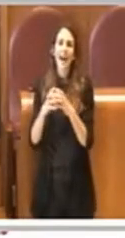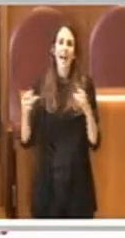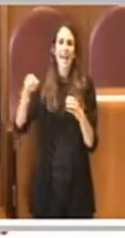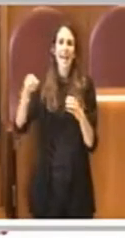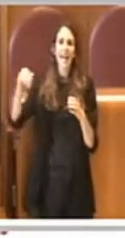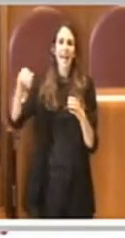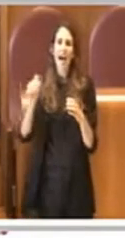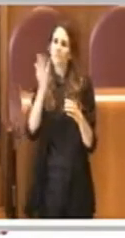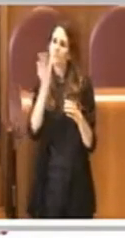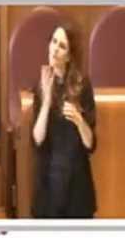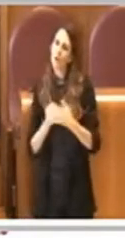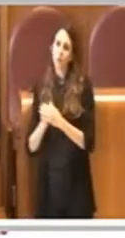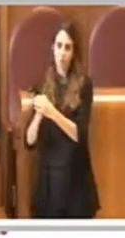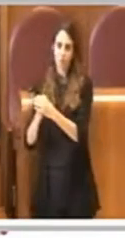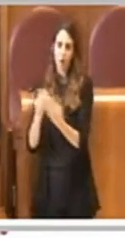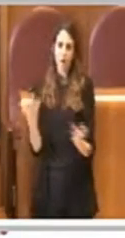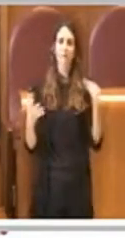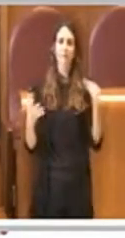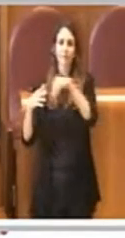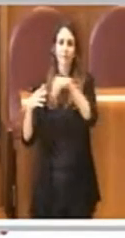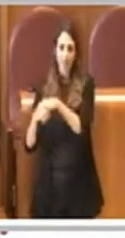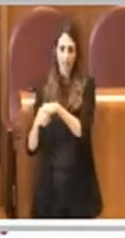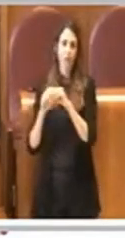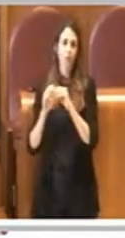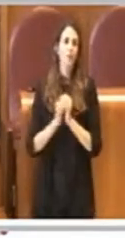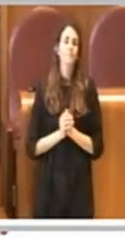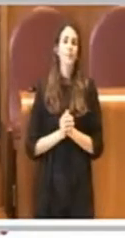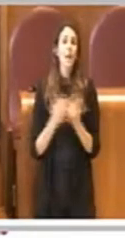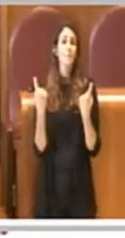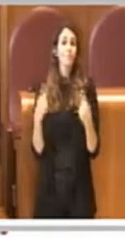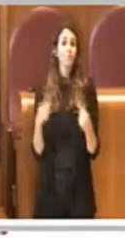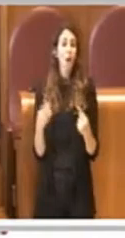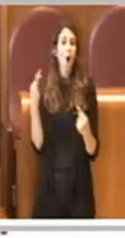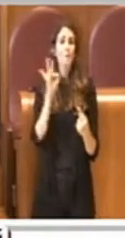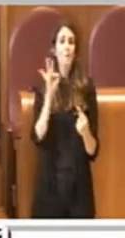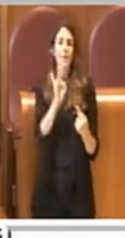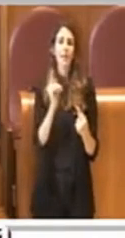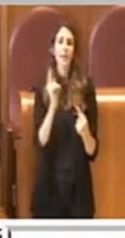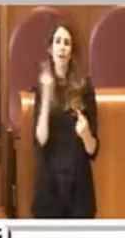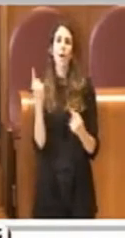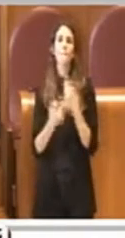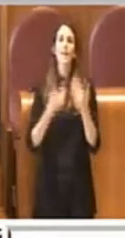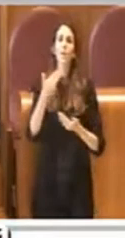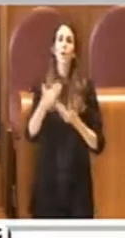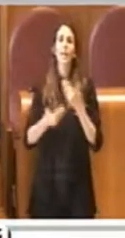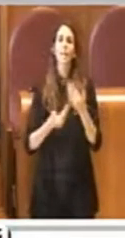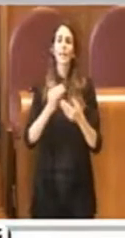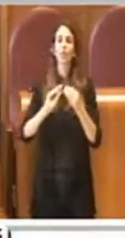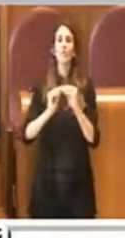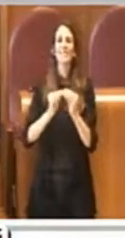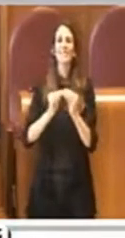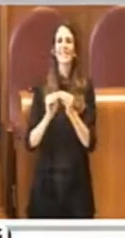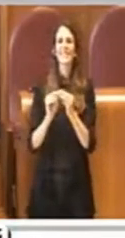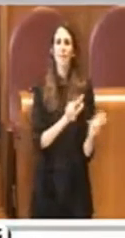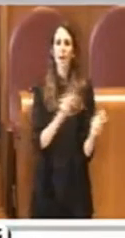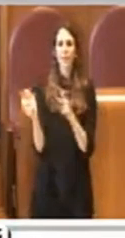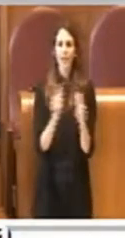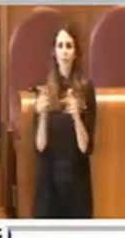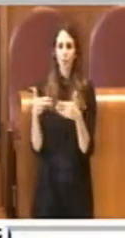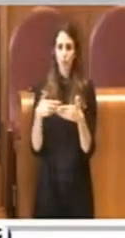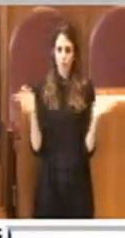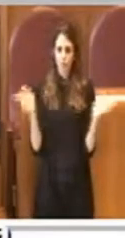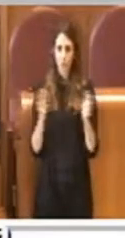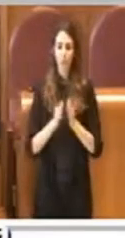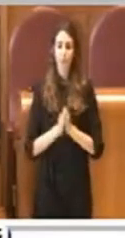ma non solo dell'azienda, anche di miglioramento di tutto il sistema di trasporto pubblico che questa amministrazione ha